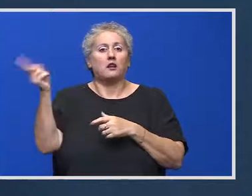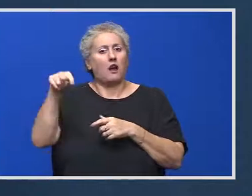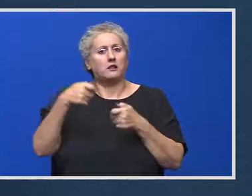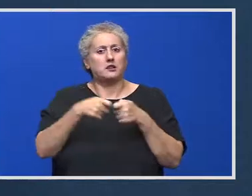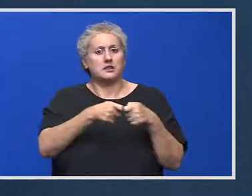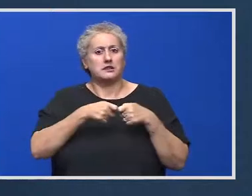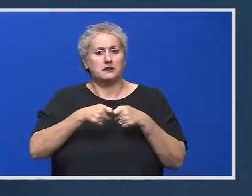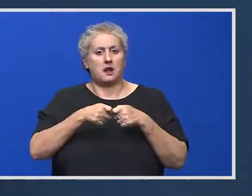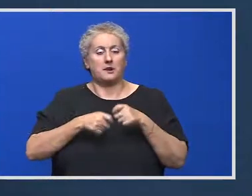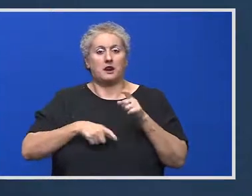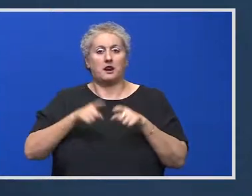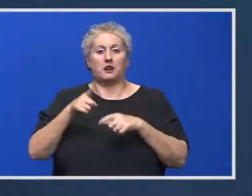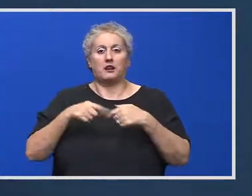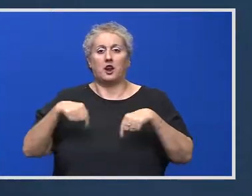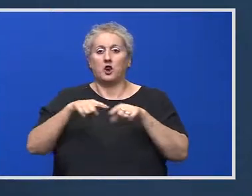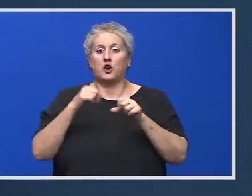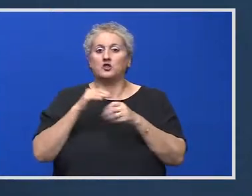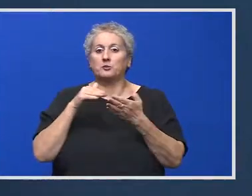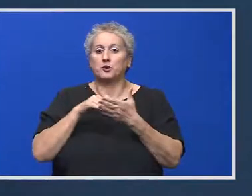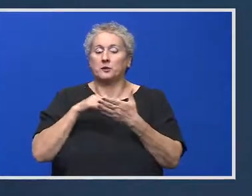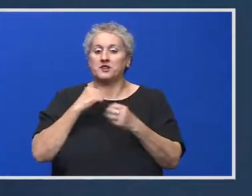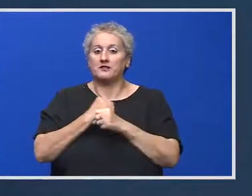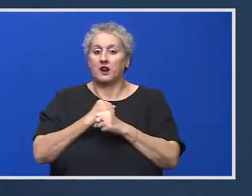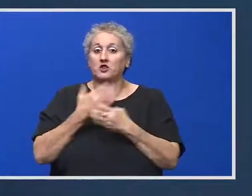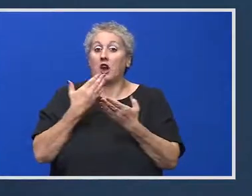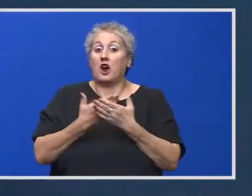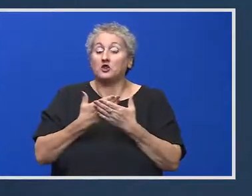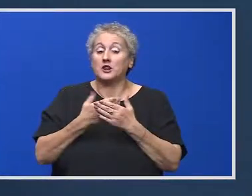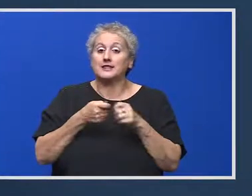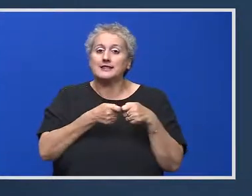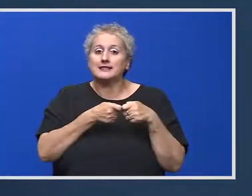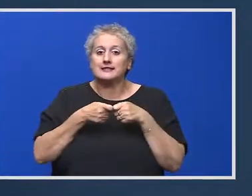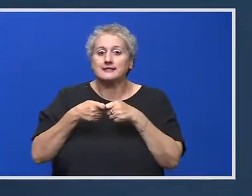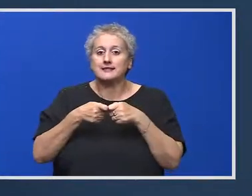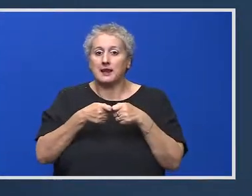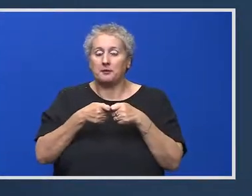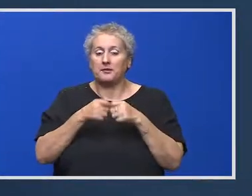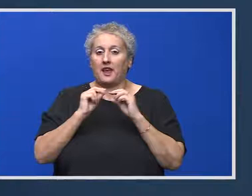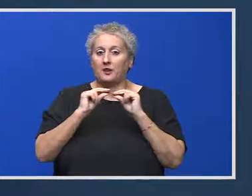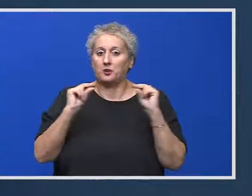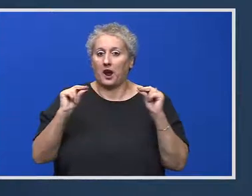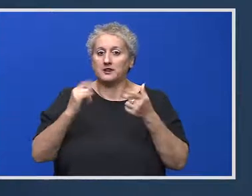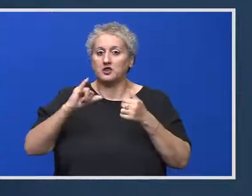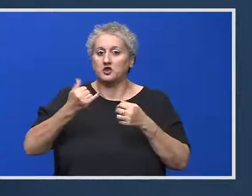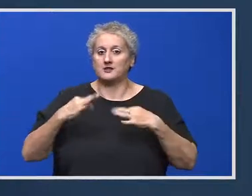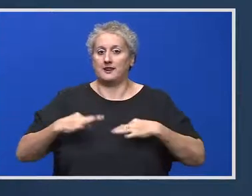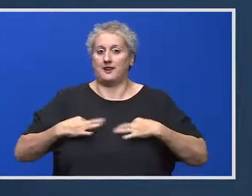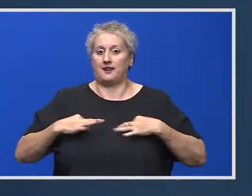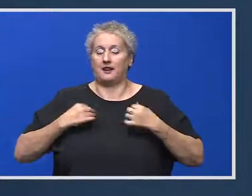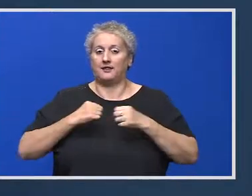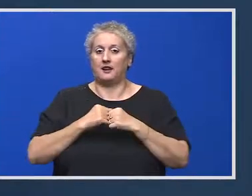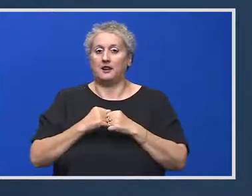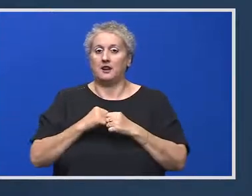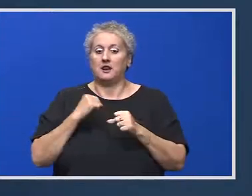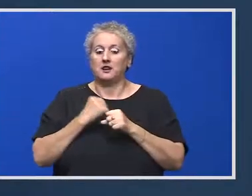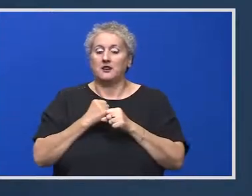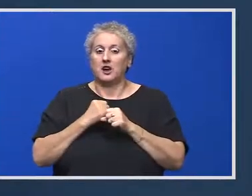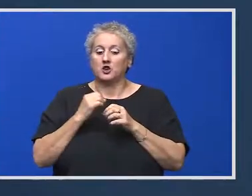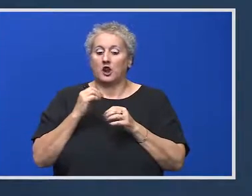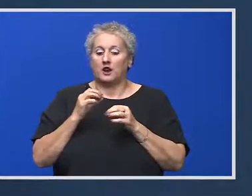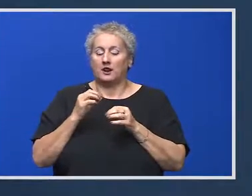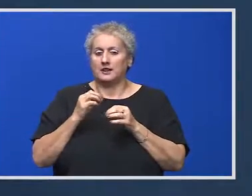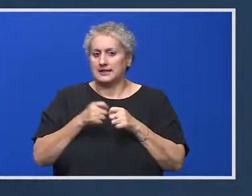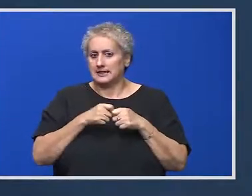iarăși foarte bine. Dar noi ce putem să facem este să facem acest sistem pe care îl avem, și educație, și sănătate, sistemul nostru economic-social,